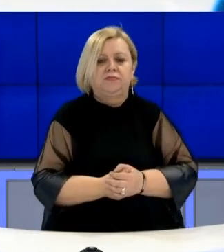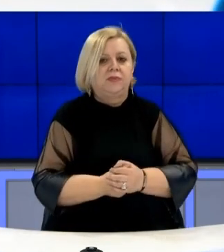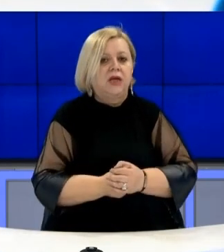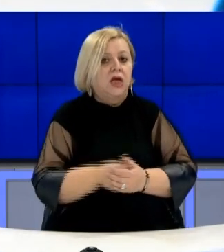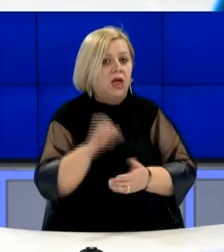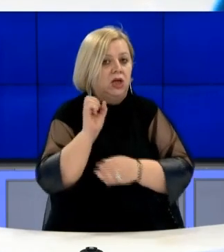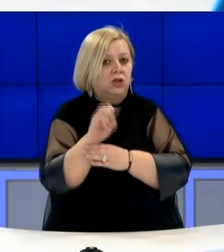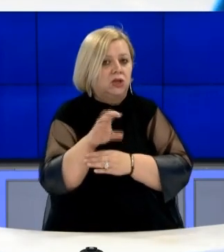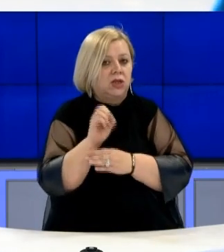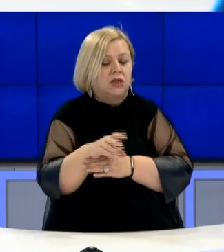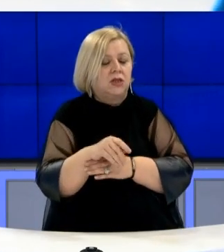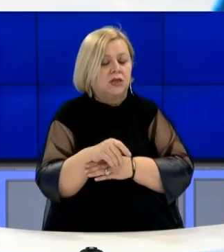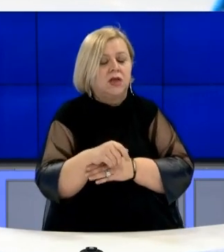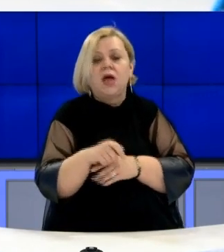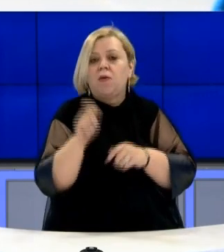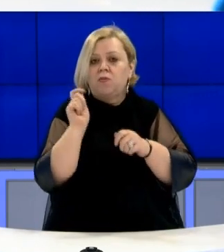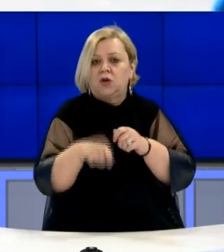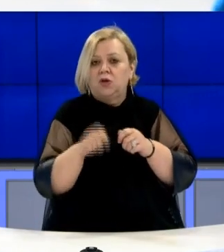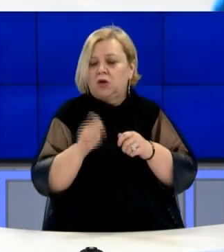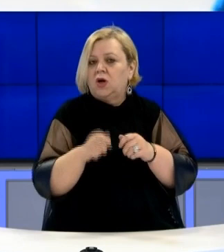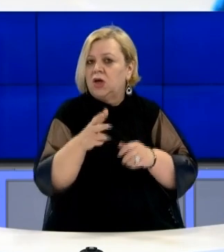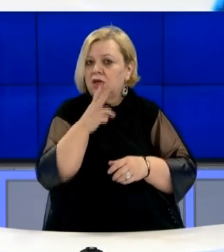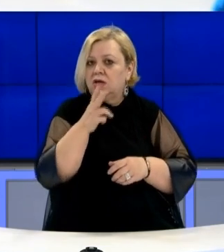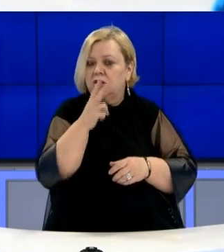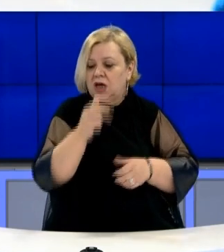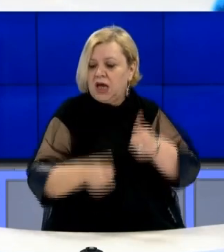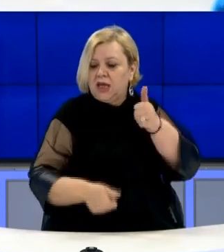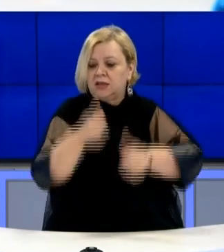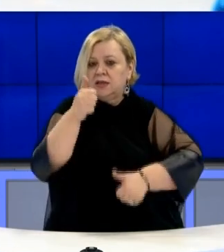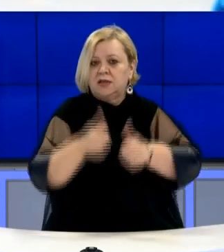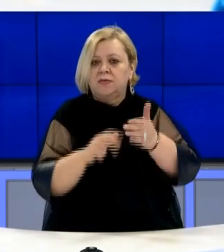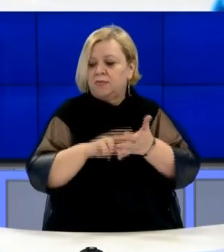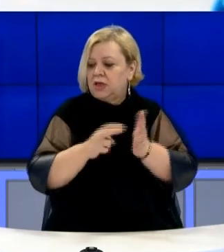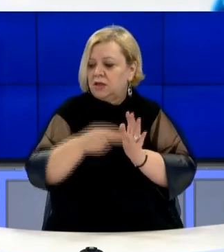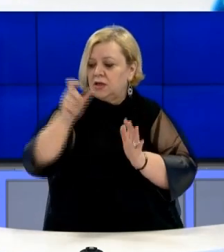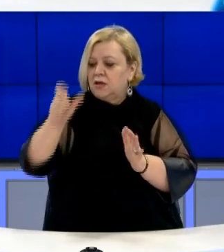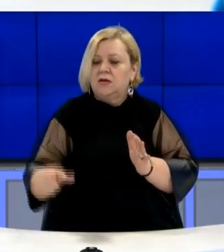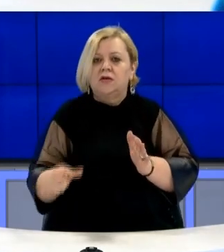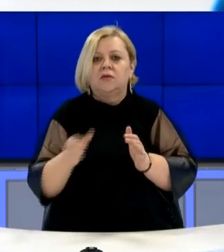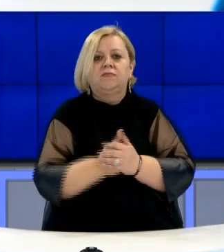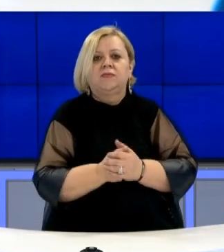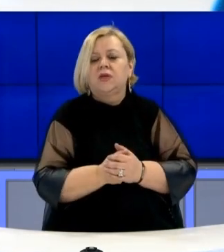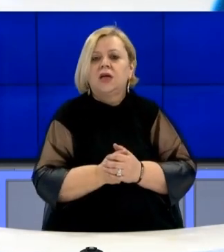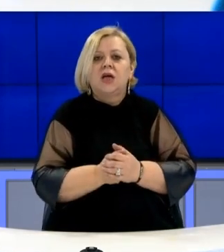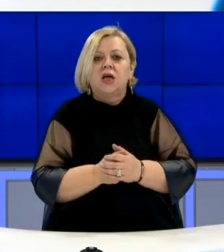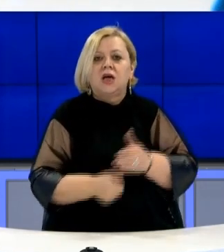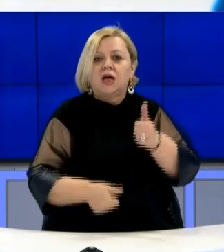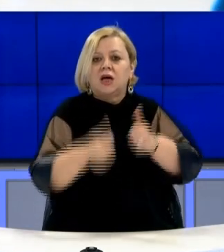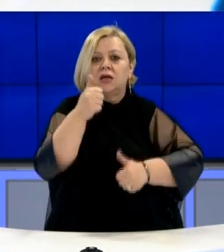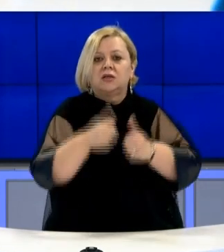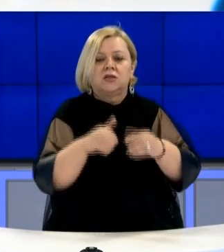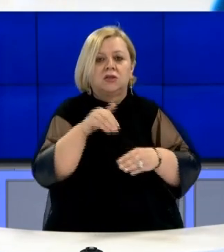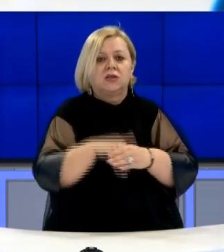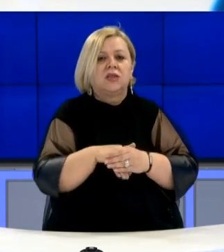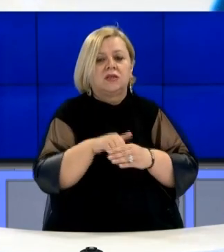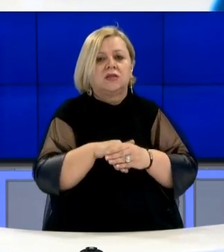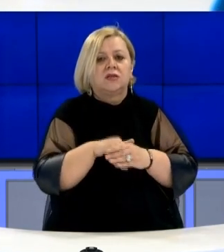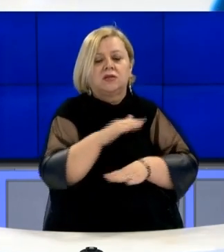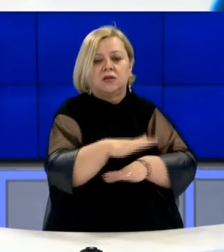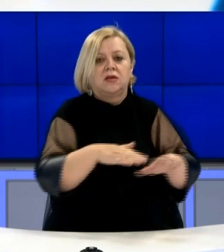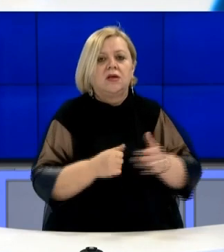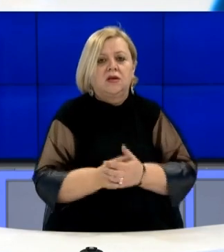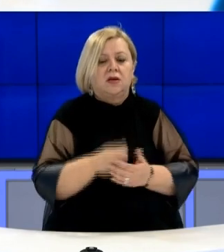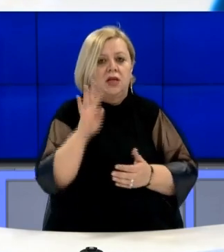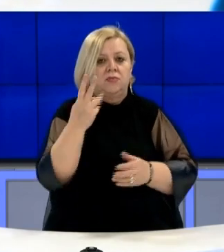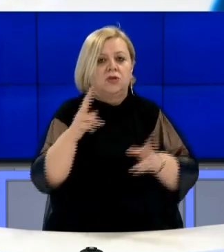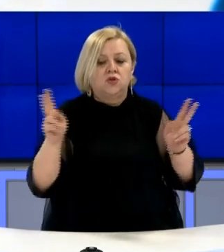Këshillit prokuroriali Kosovës ka kërkuar nga kandidatët e partive politike të cilat i kanë hyrë garës për zgjedhje të 14 shkurtit